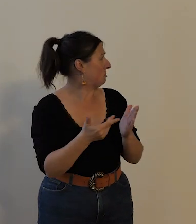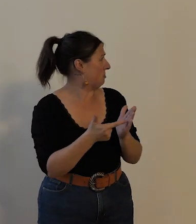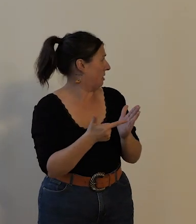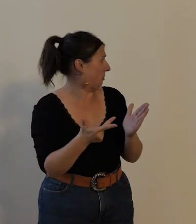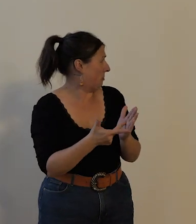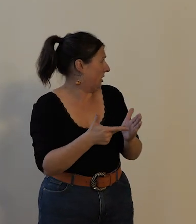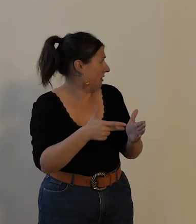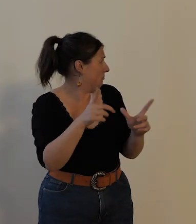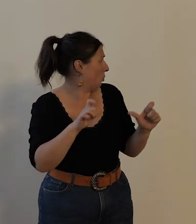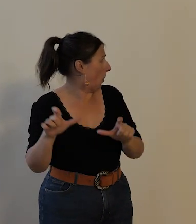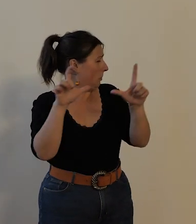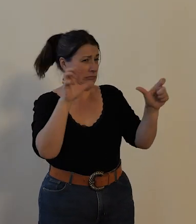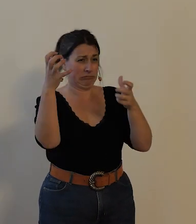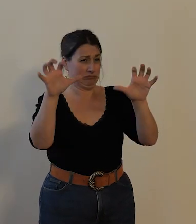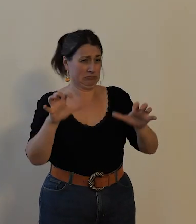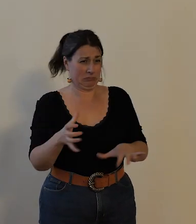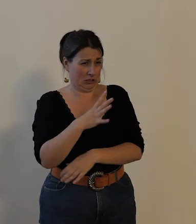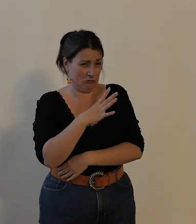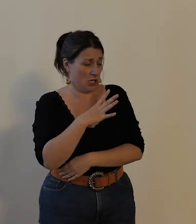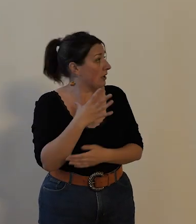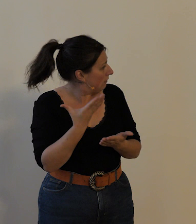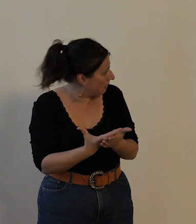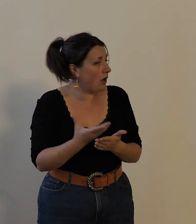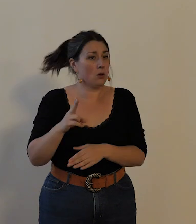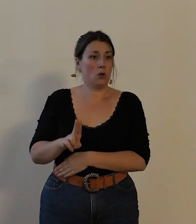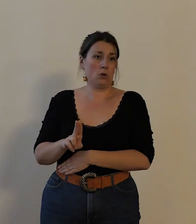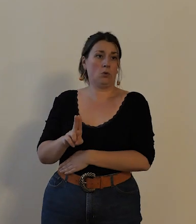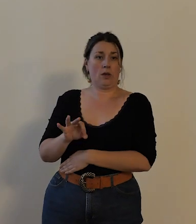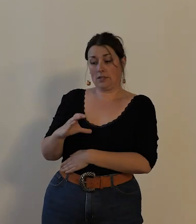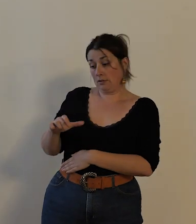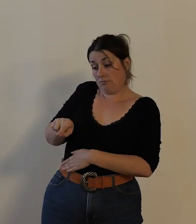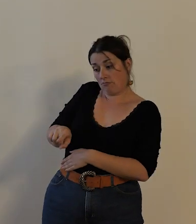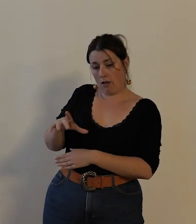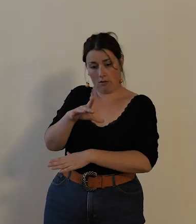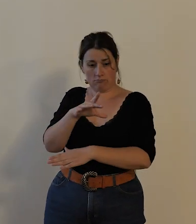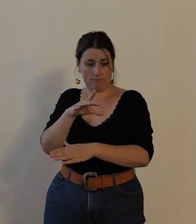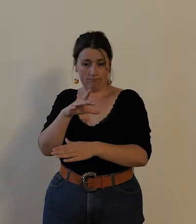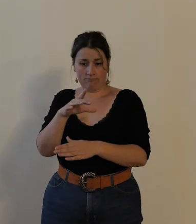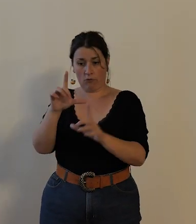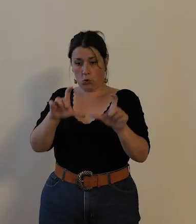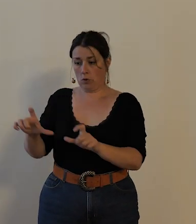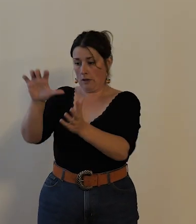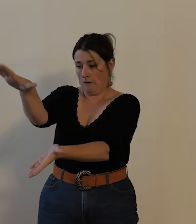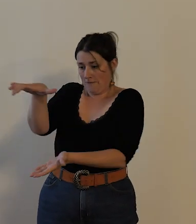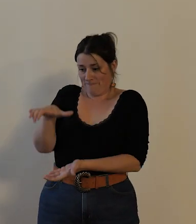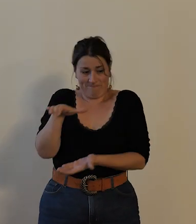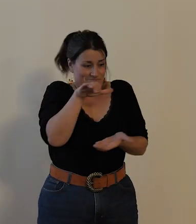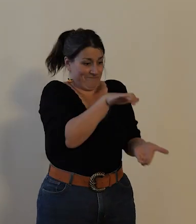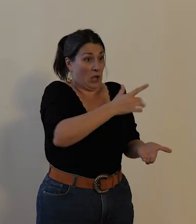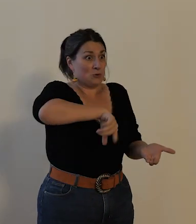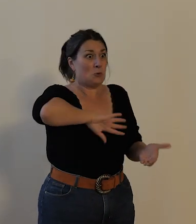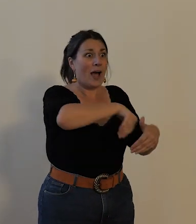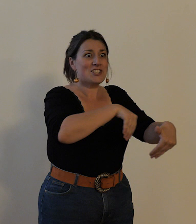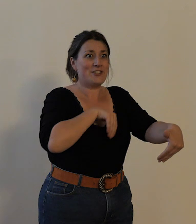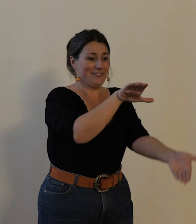'UCT l'union cyclotouriste de Touraine a fait don de son fond d'archives aux archives municipales dont c'est issu ces